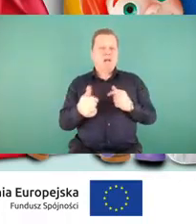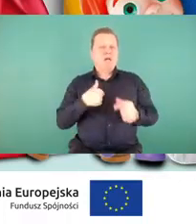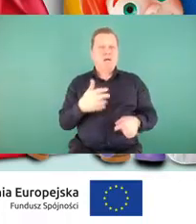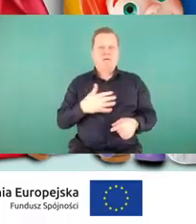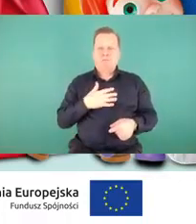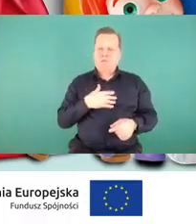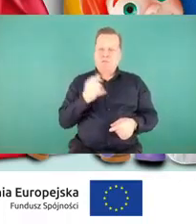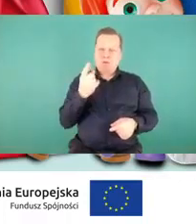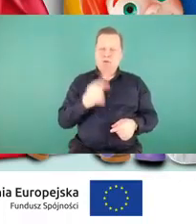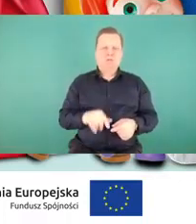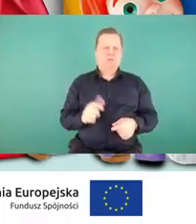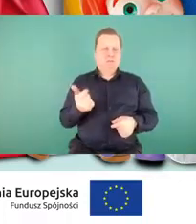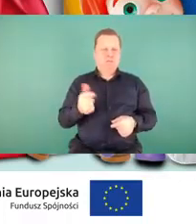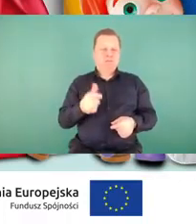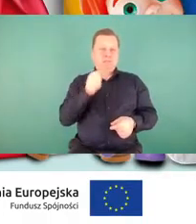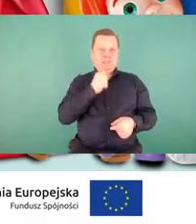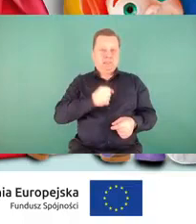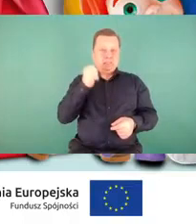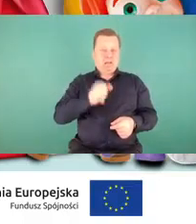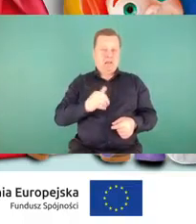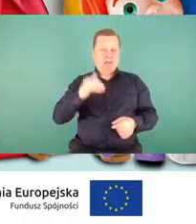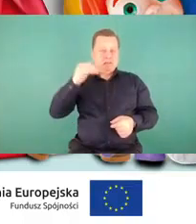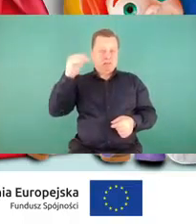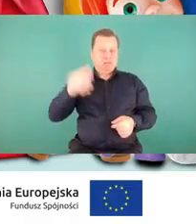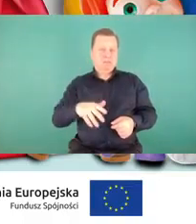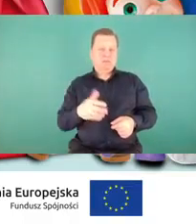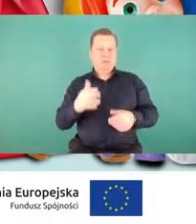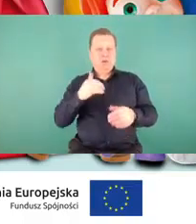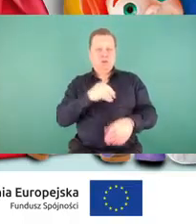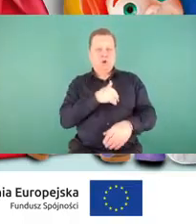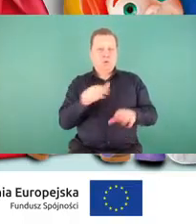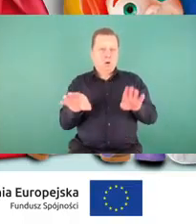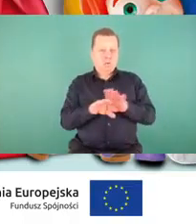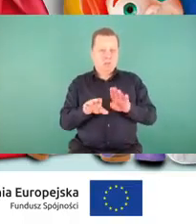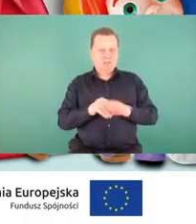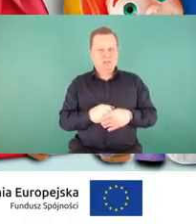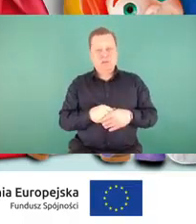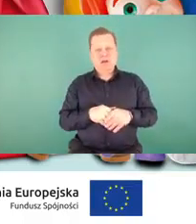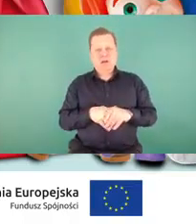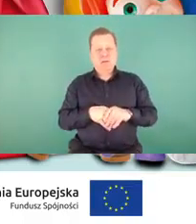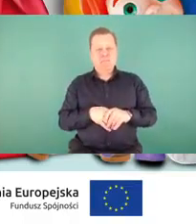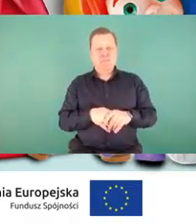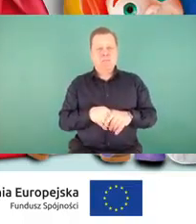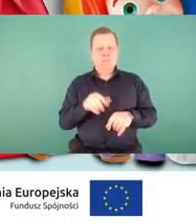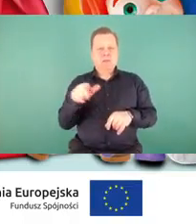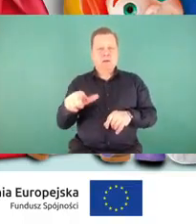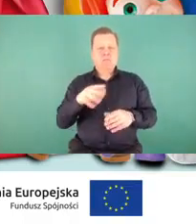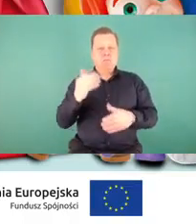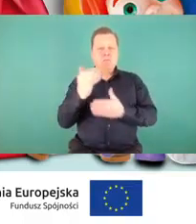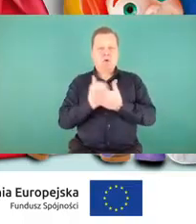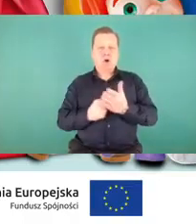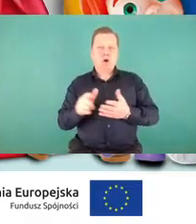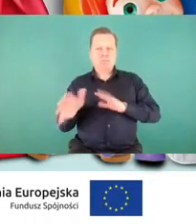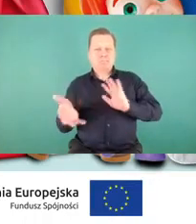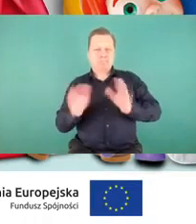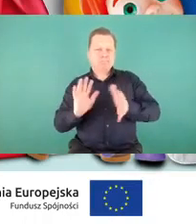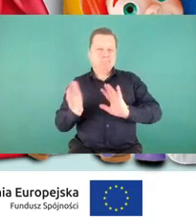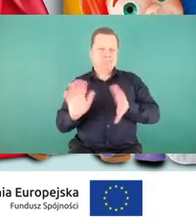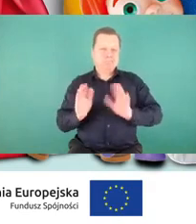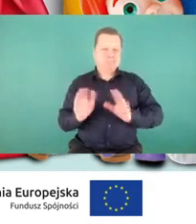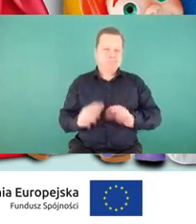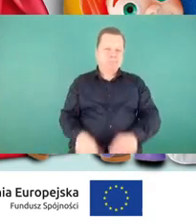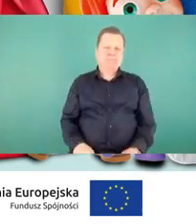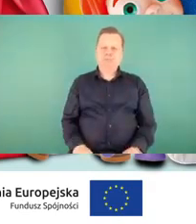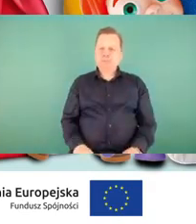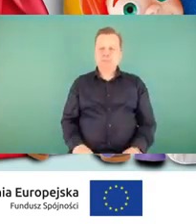starsze roczniki, czyli tutaj szkoła podstawowa, nie obejmują tego w programie tak bardzo. Więc tak bardzo są potrzebne te